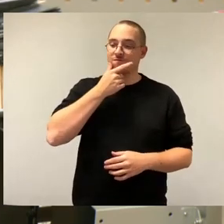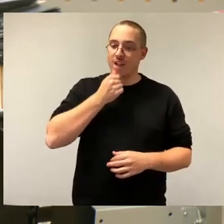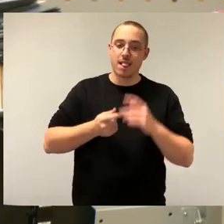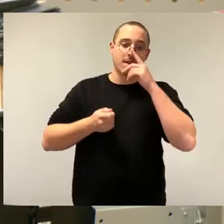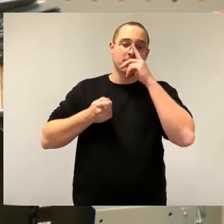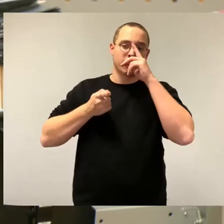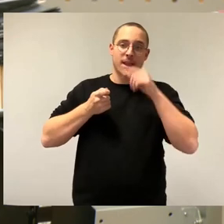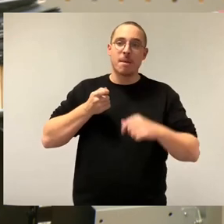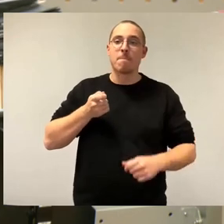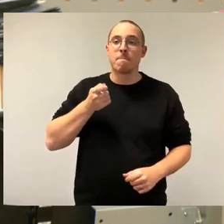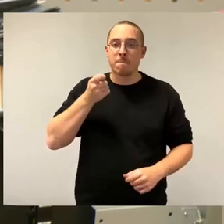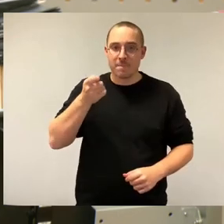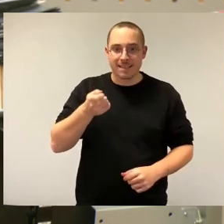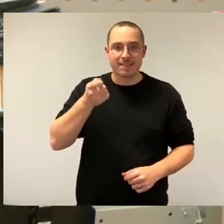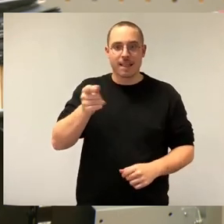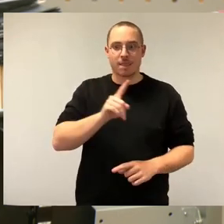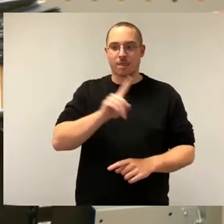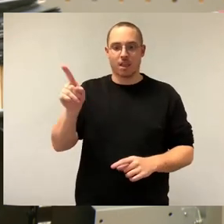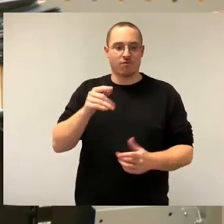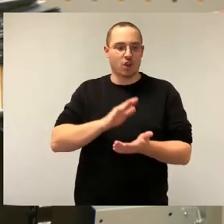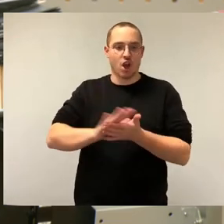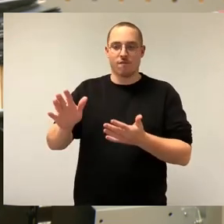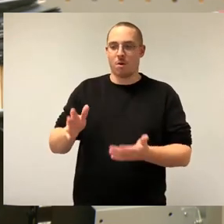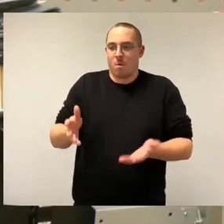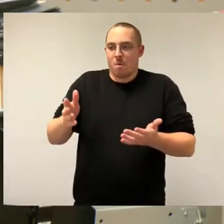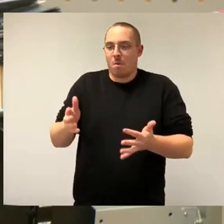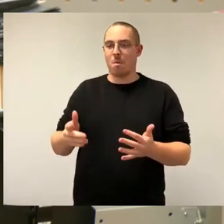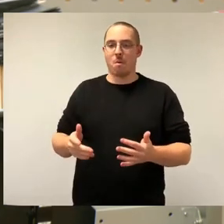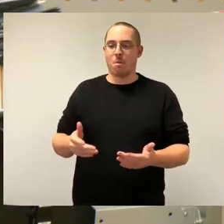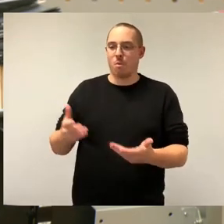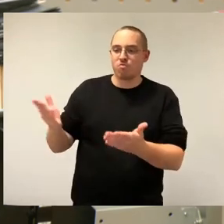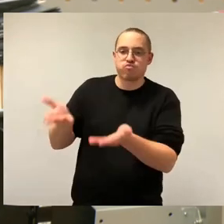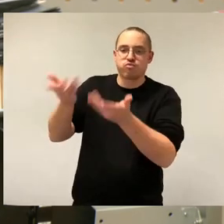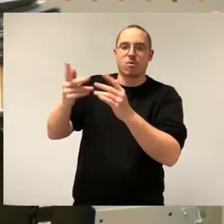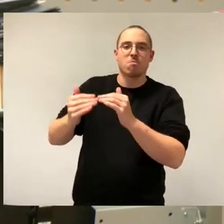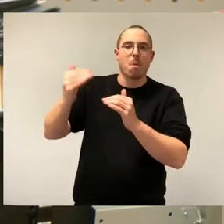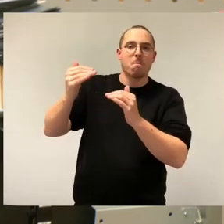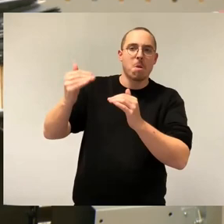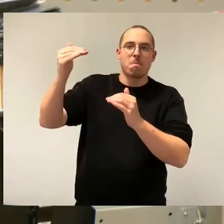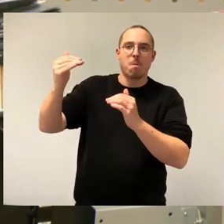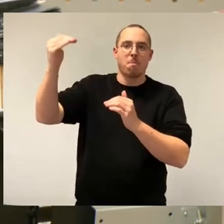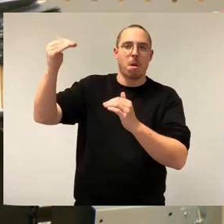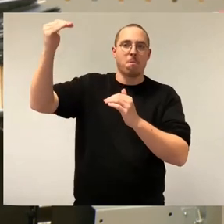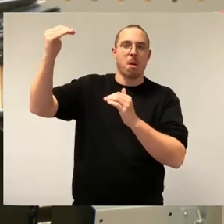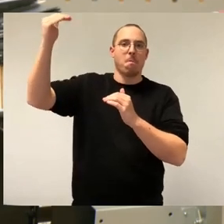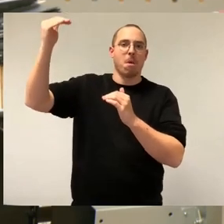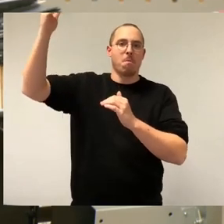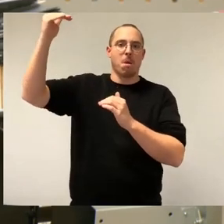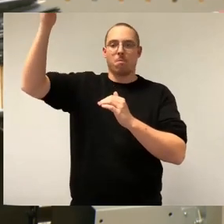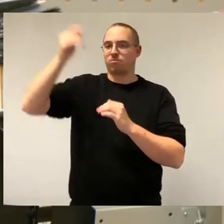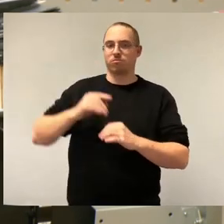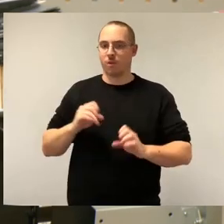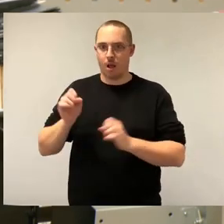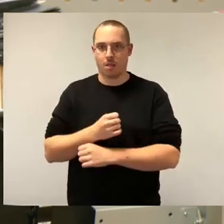der Vermieter nicht zügellos ins Unermessliche treiben kann, sondern es ist eine Frage, sich an der Umfrage hier zu